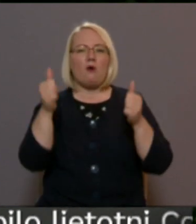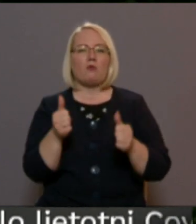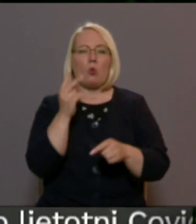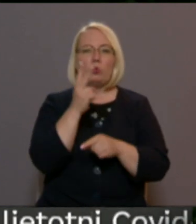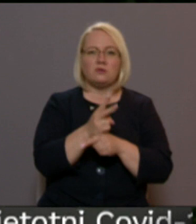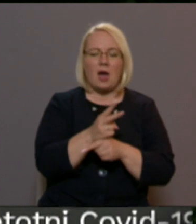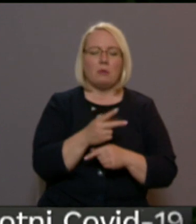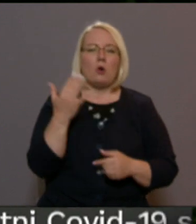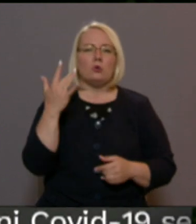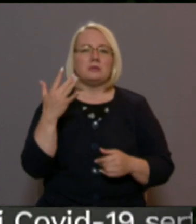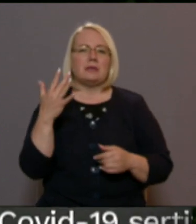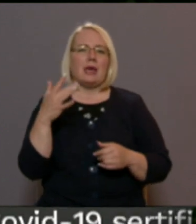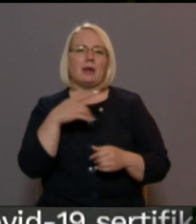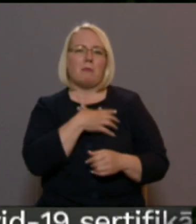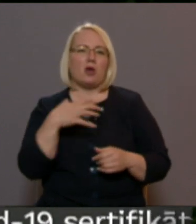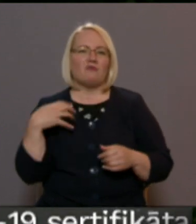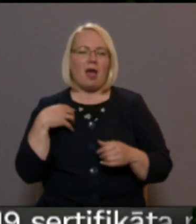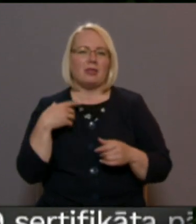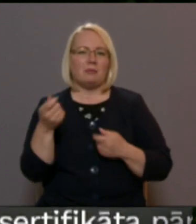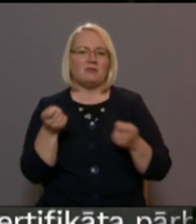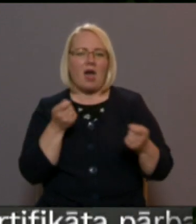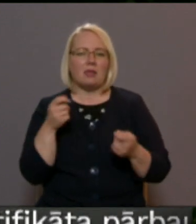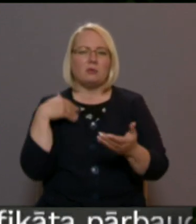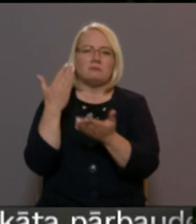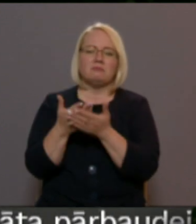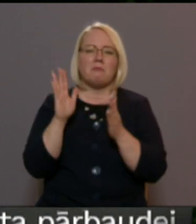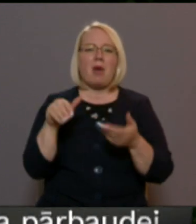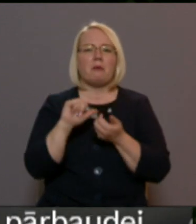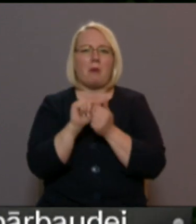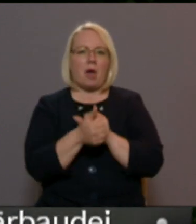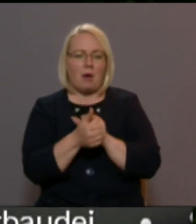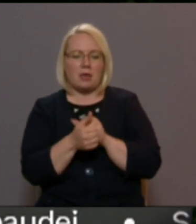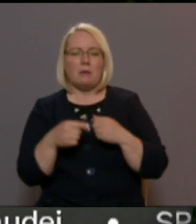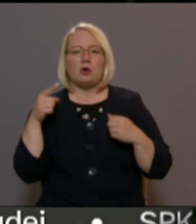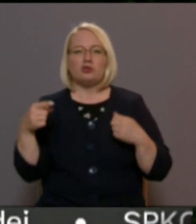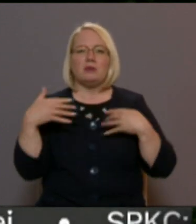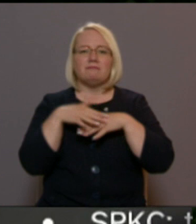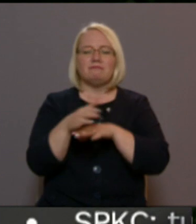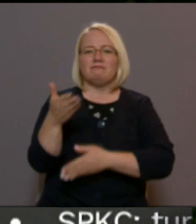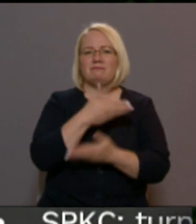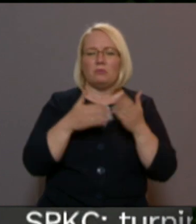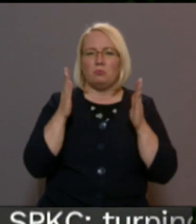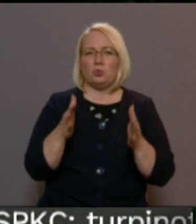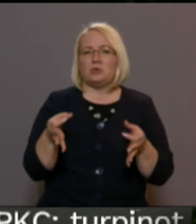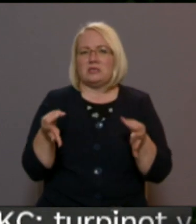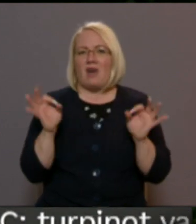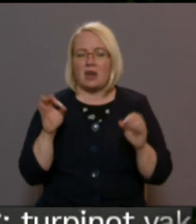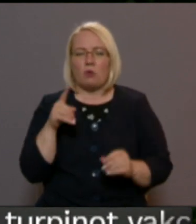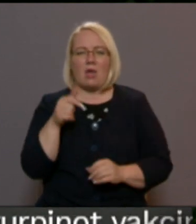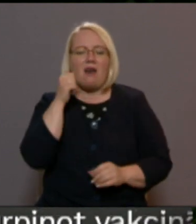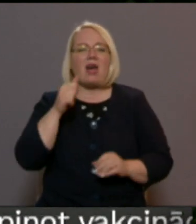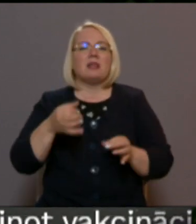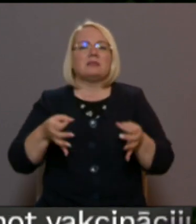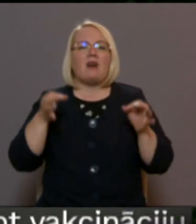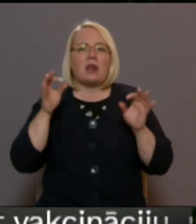būs ar saviem ierosinājumiem pret politisko varu par nepieciešamām pārmaiņām. Jo šī miedarbība būs ļoti svarīga un bieži vien tā ir pats svarīgāka